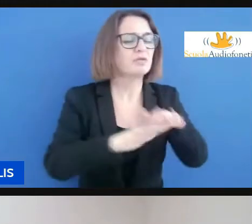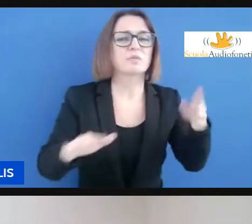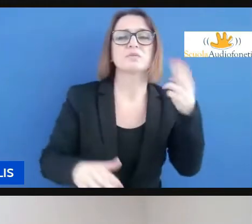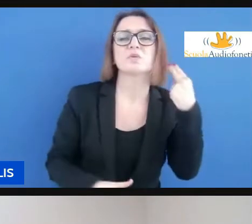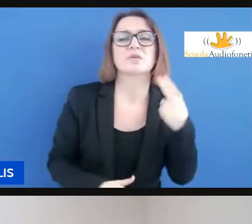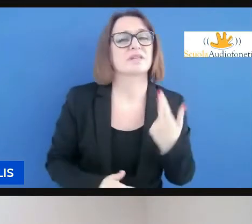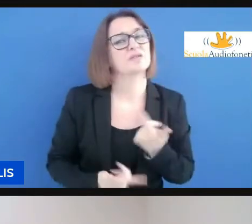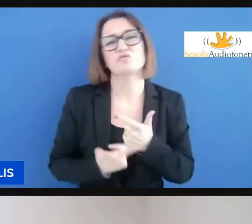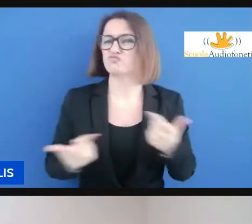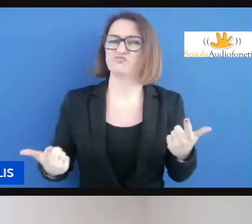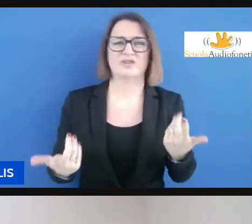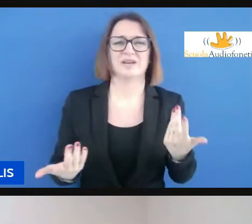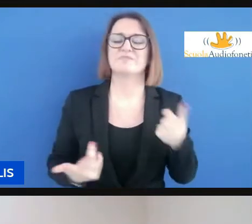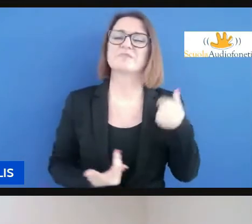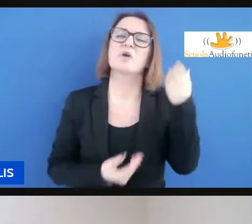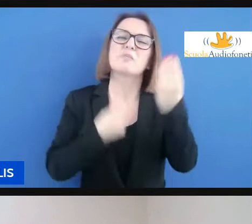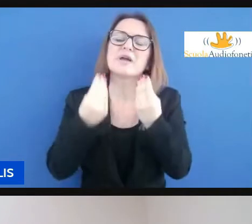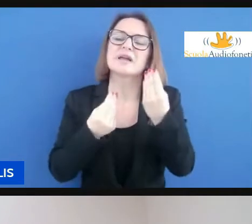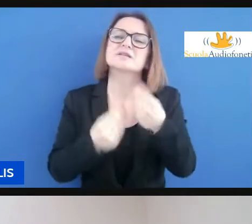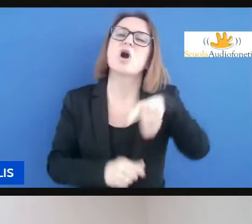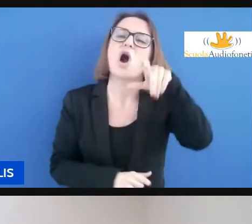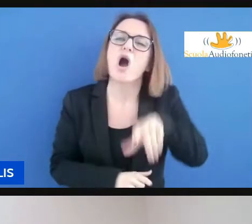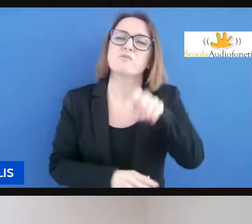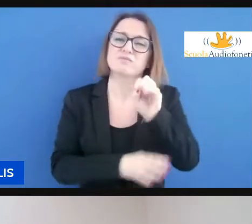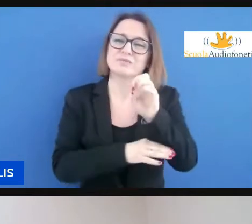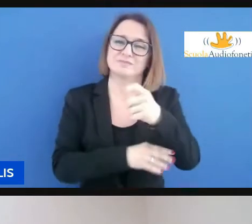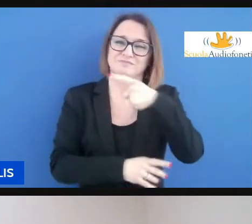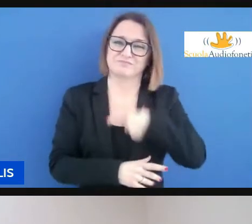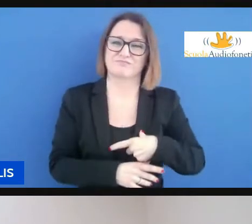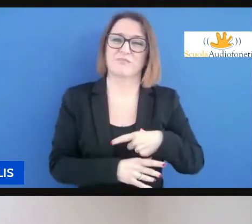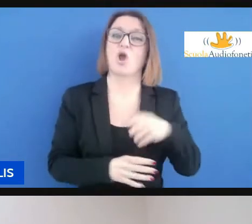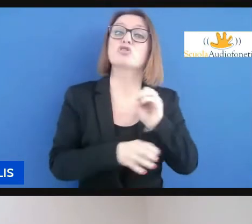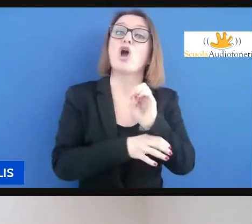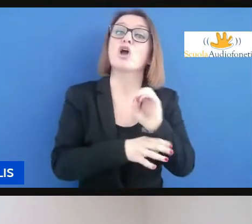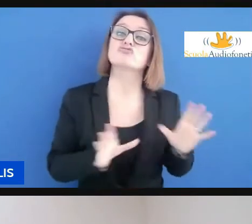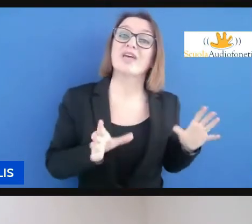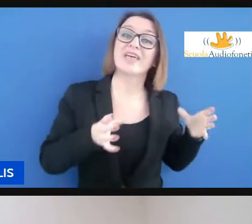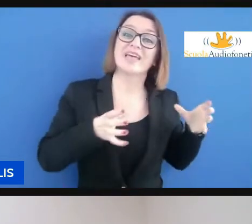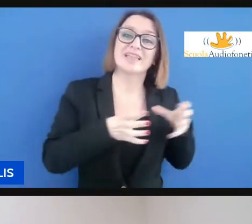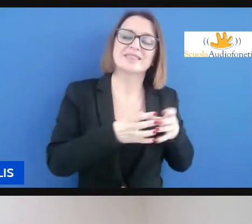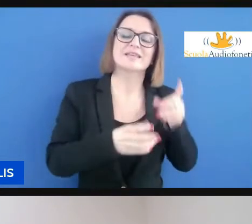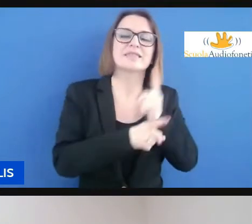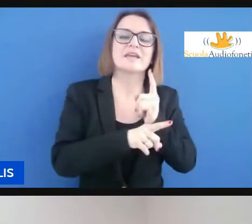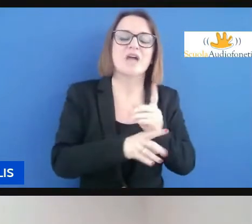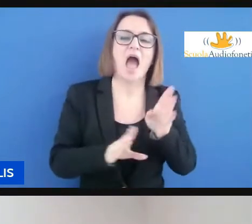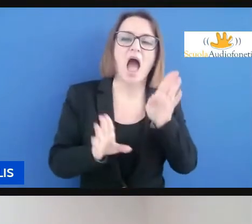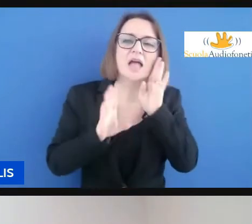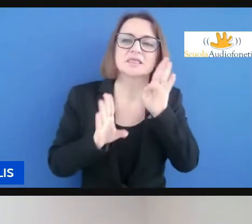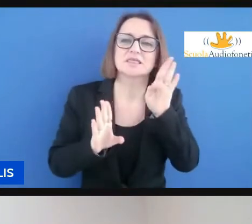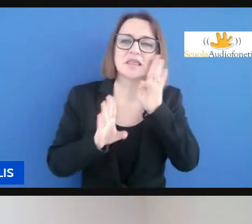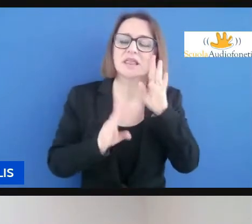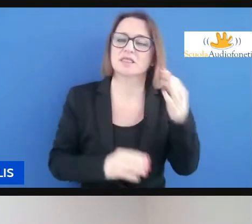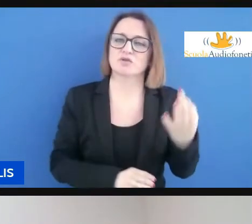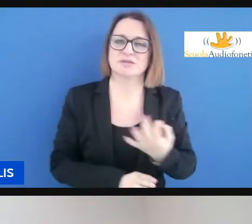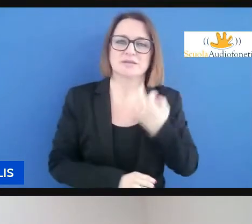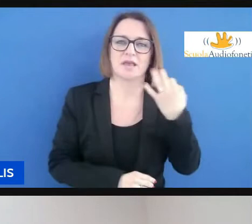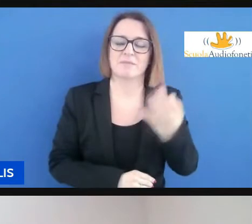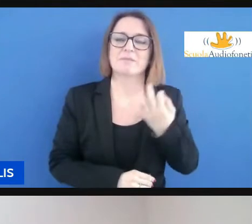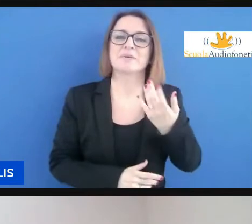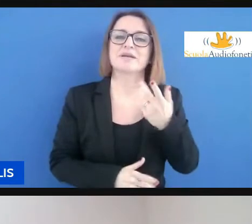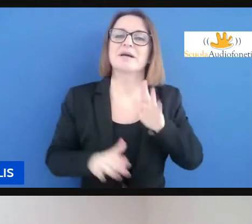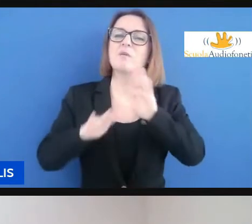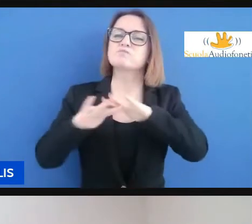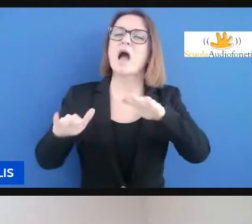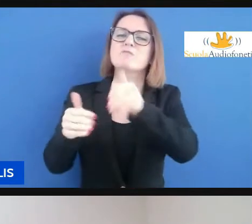vuole secondo me l'attenzione da parte del gruppo docenti di svolgere qualsiasi tipo di adattamento